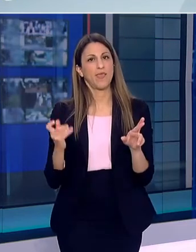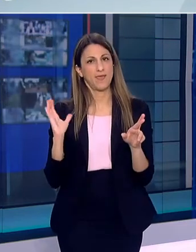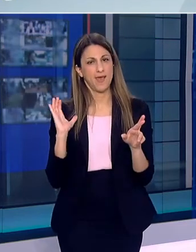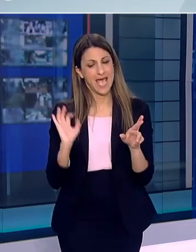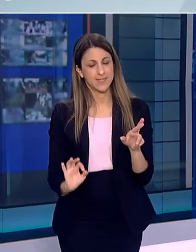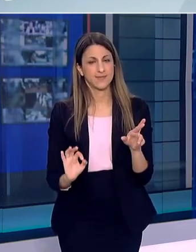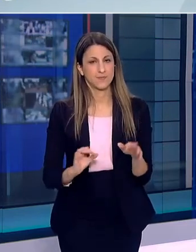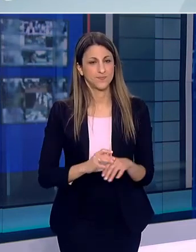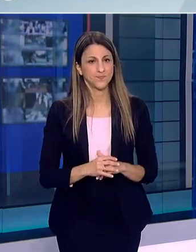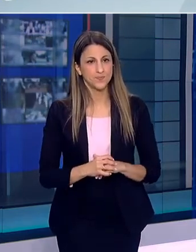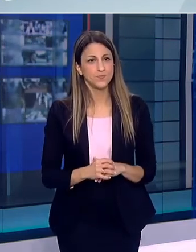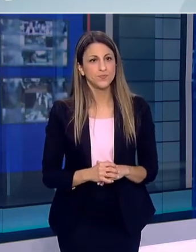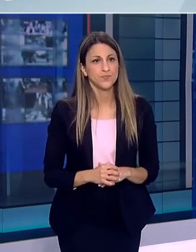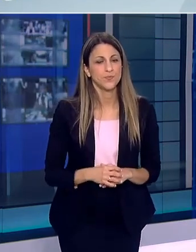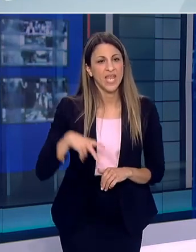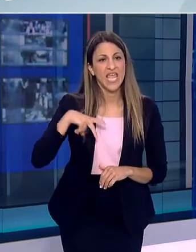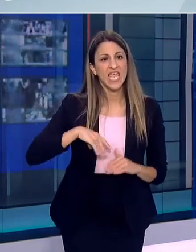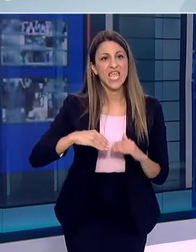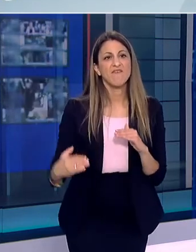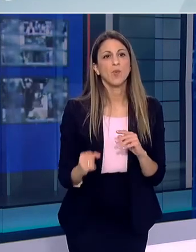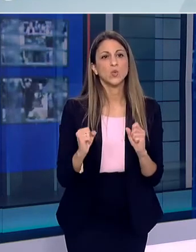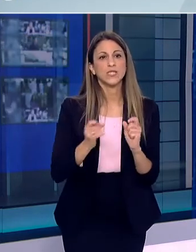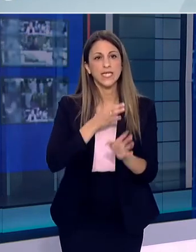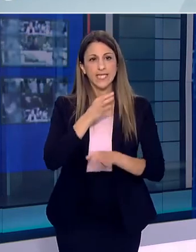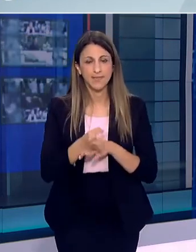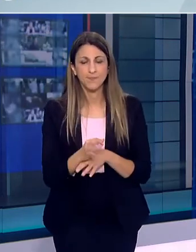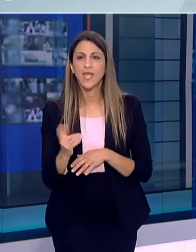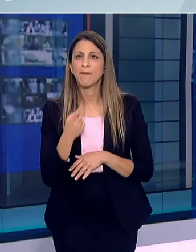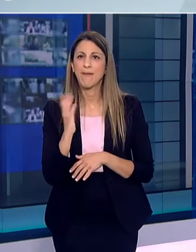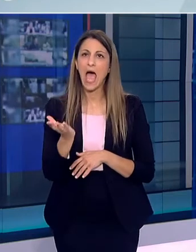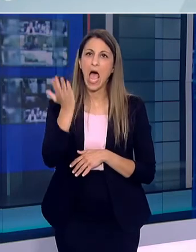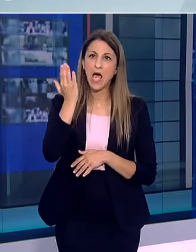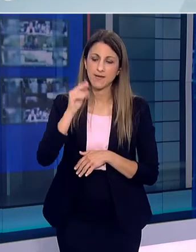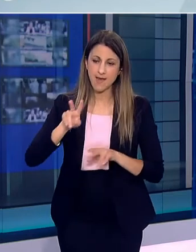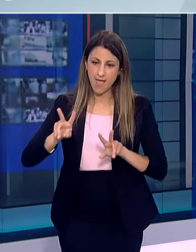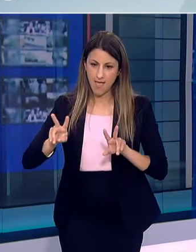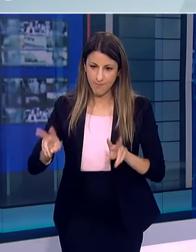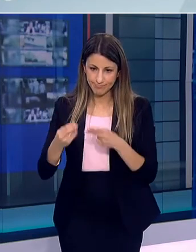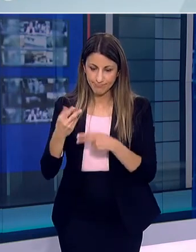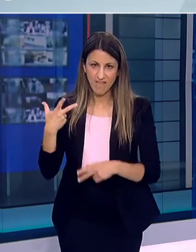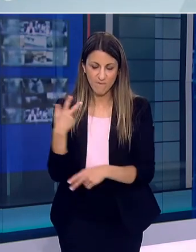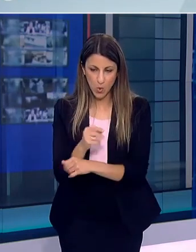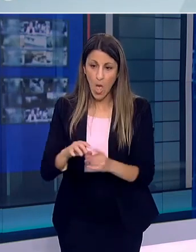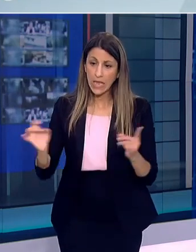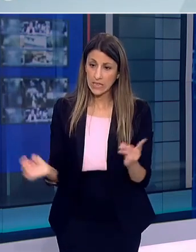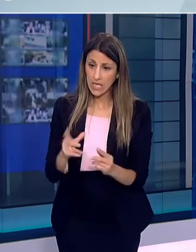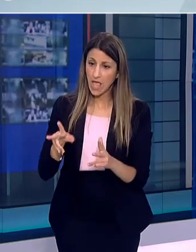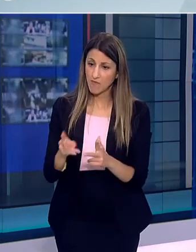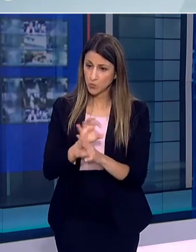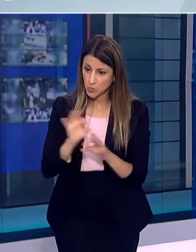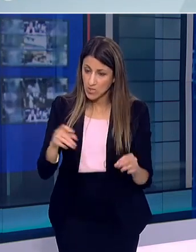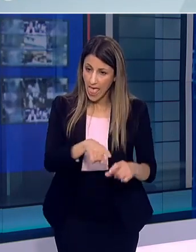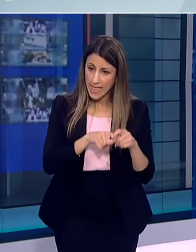Ναι, αυτό που ήθελα να προσθέσω Είναι στα πολλά εάν, εάν, εάν Που είπε ο καθηγητής Η παραγωγή ενός εμβολίου έχει